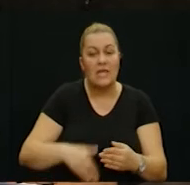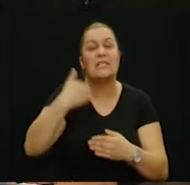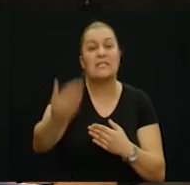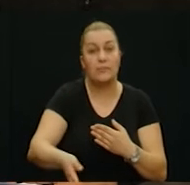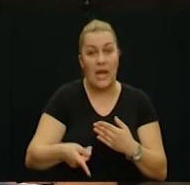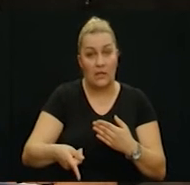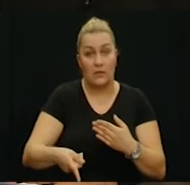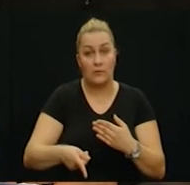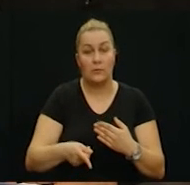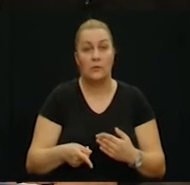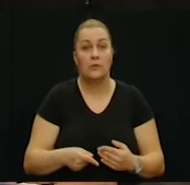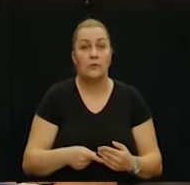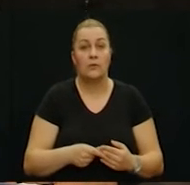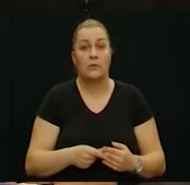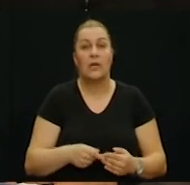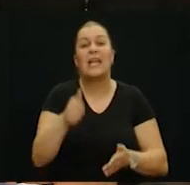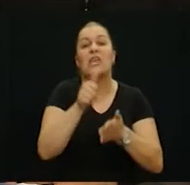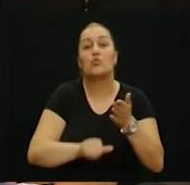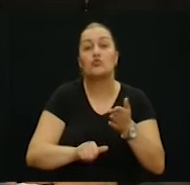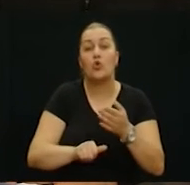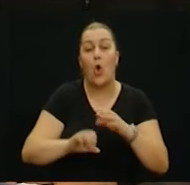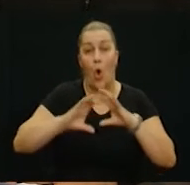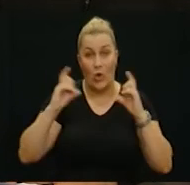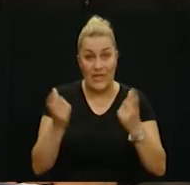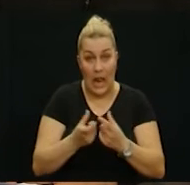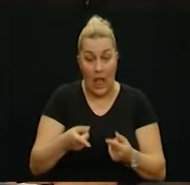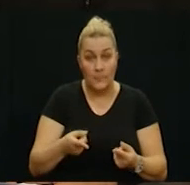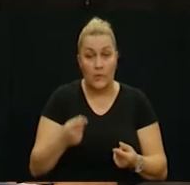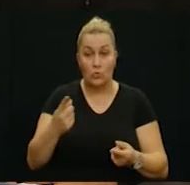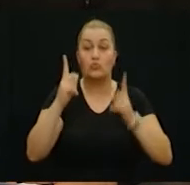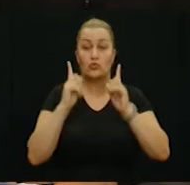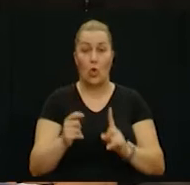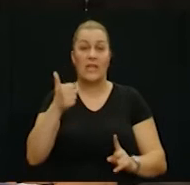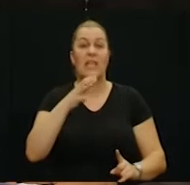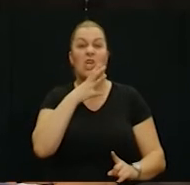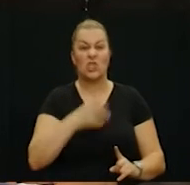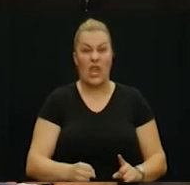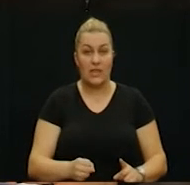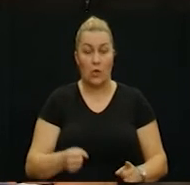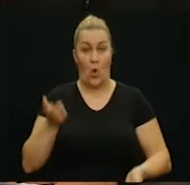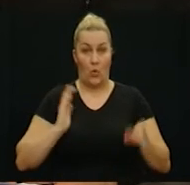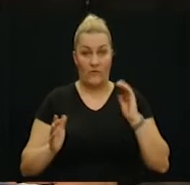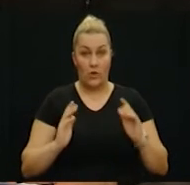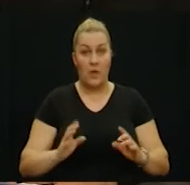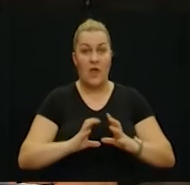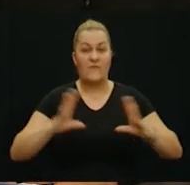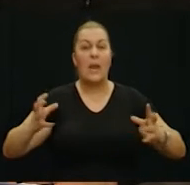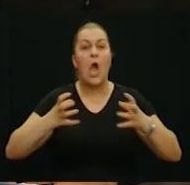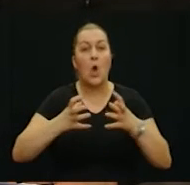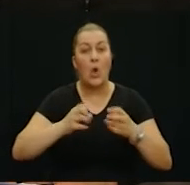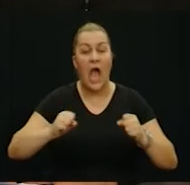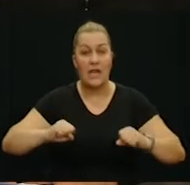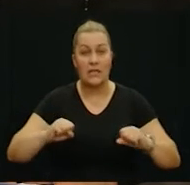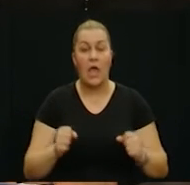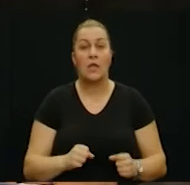ispred u samo kiruškog odjela. I tu stoji četnik uniformi sa velikom